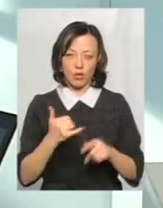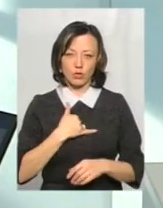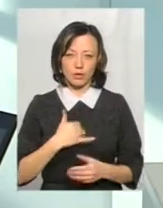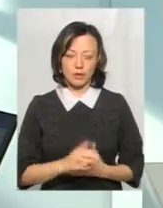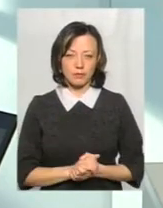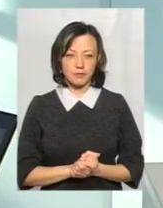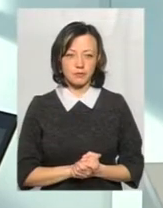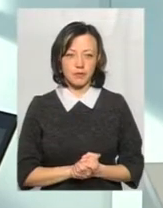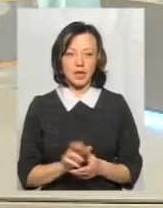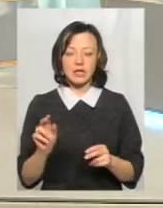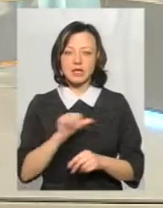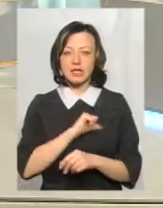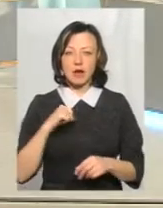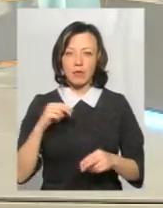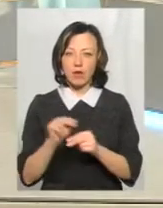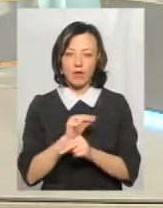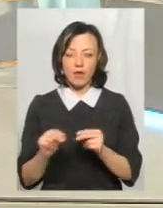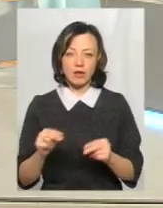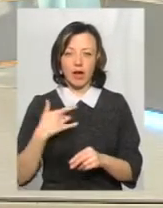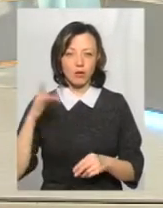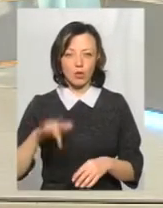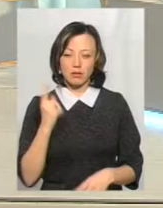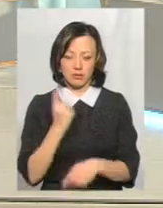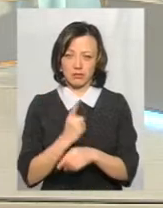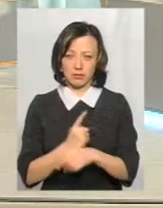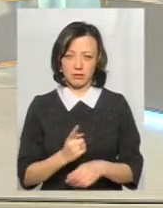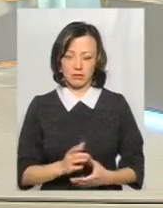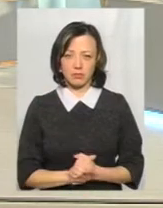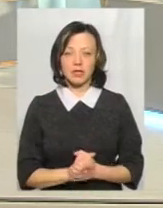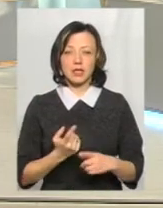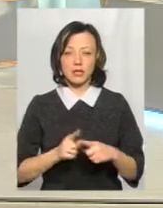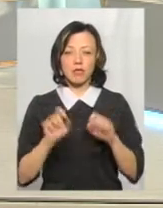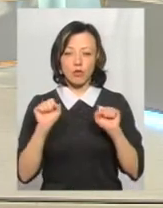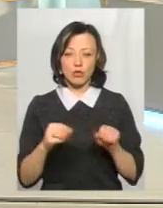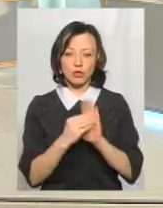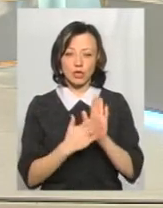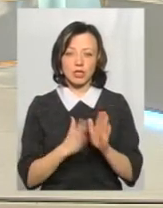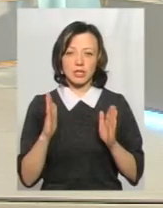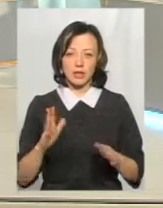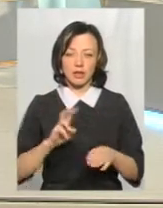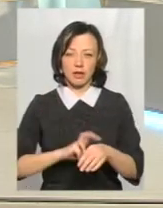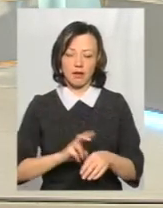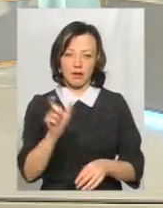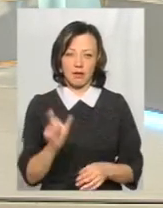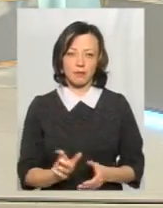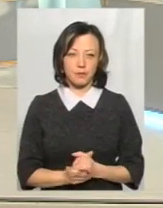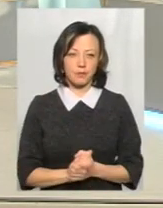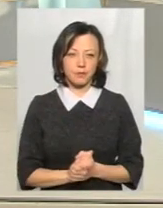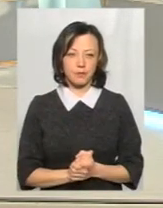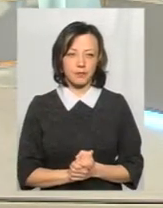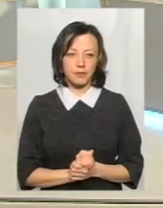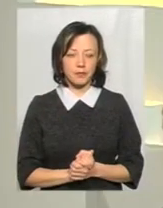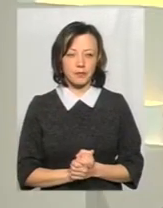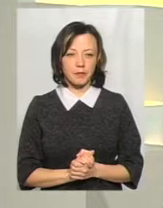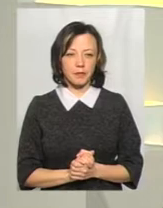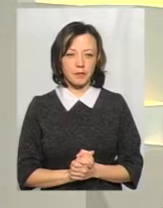нас. Самолікуванням антибіотиками категорично протипоказано. Це можна назначити тільки фахівці. Добре, давайте тоді